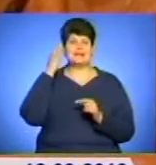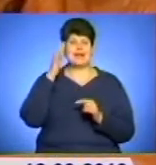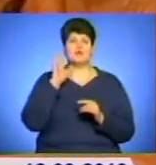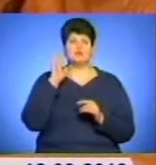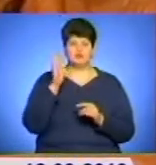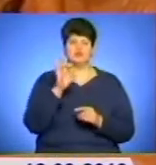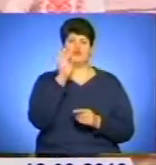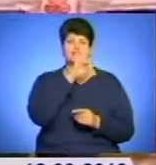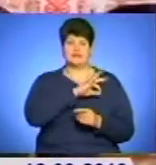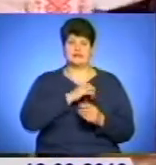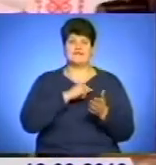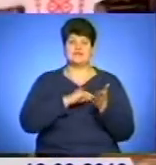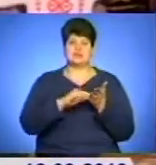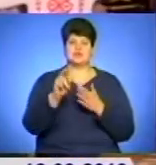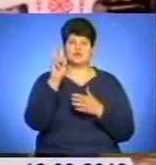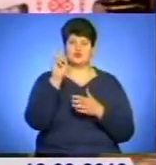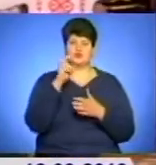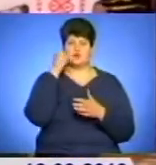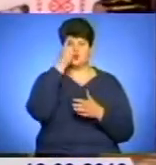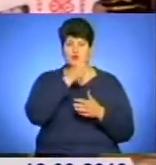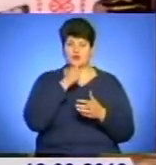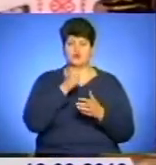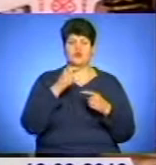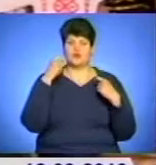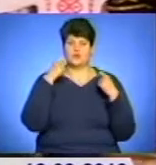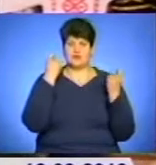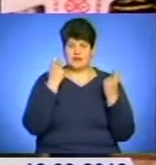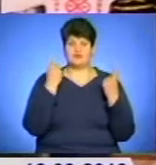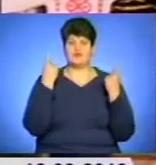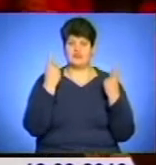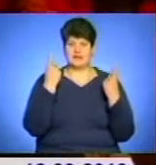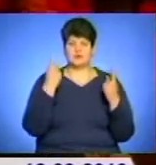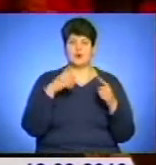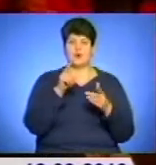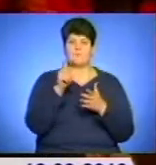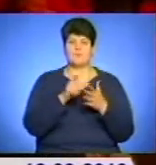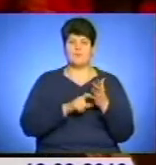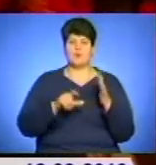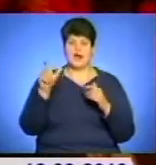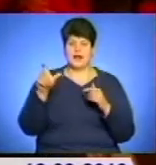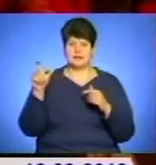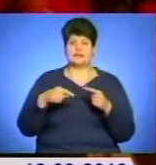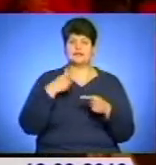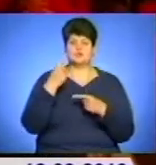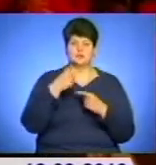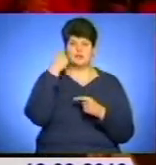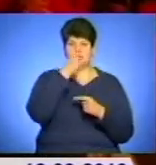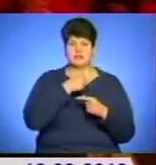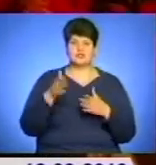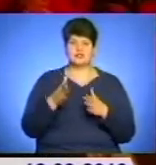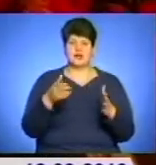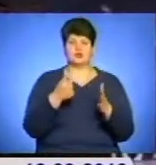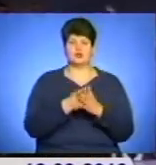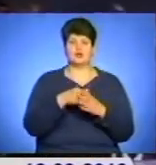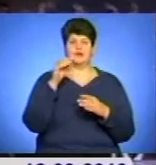використані для відзначення 200-річного ювілею великого поета. У наступному році фестиваль «Шлях до Тараса» стане